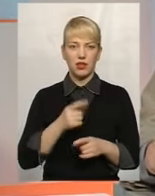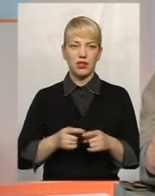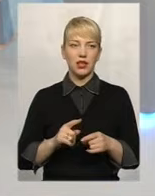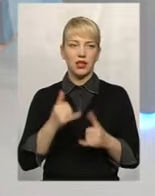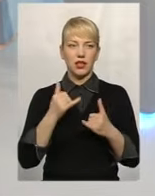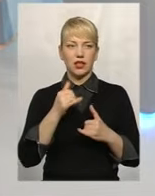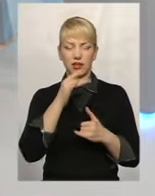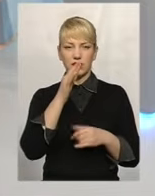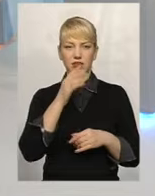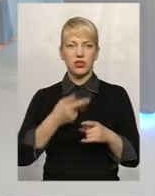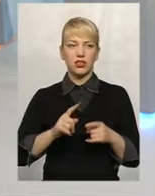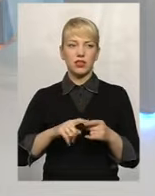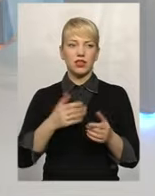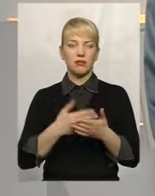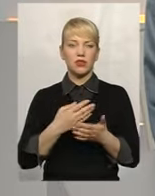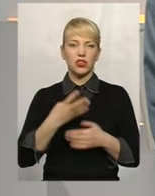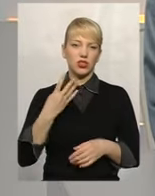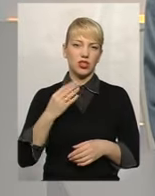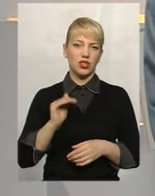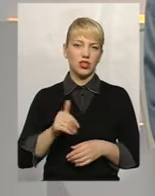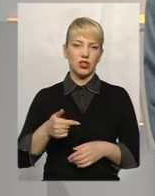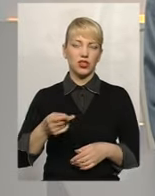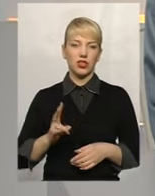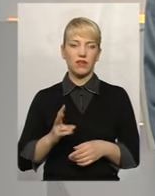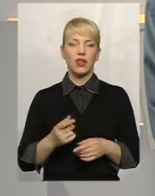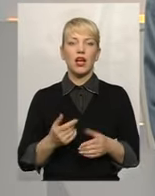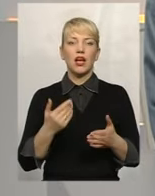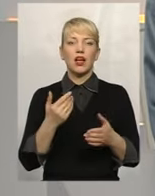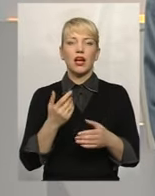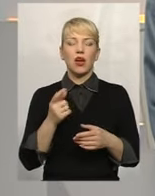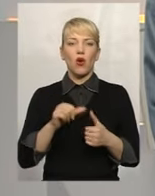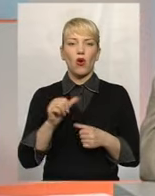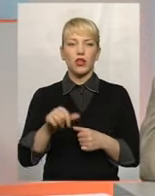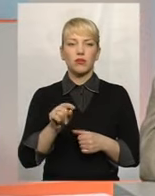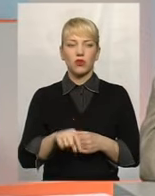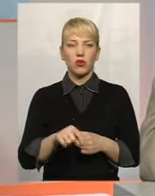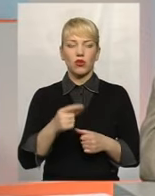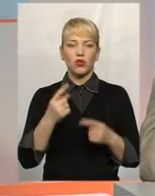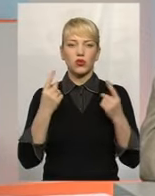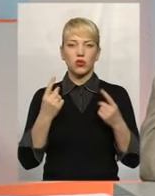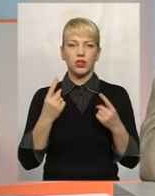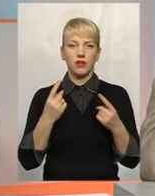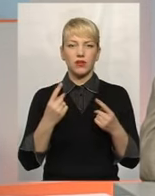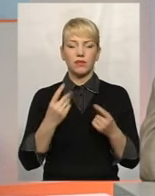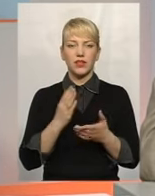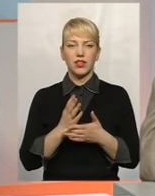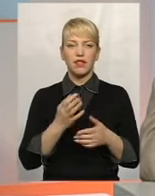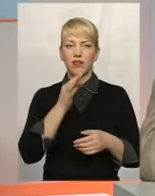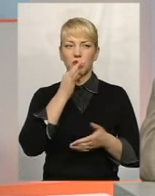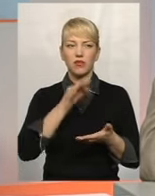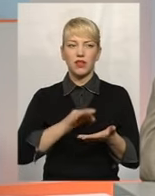Ну, близько, понад 4 тисячі більше 4 тисяч гривень. Крім того, досить суттєвим ще є